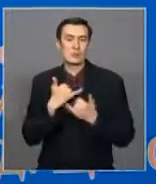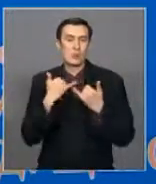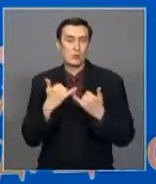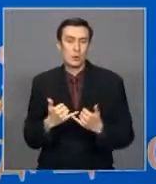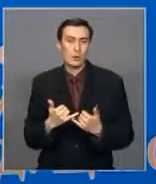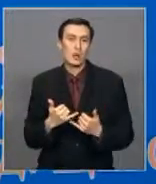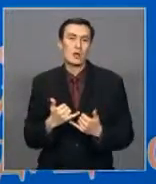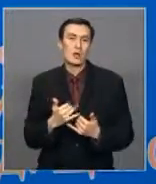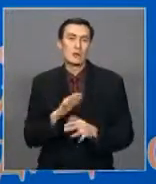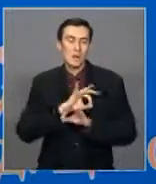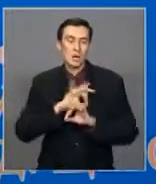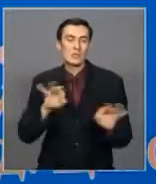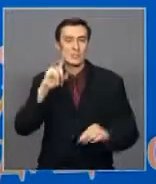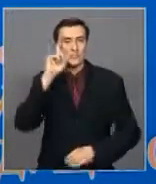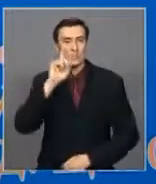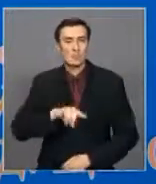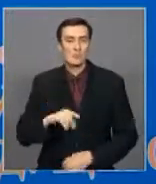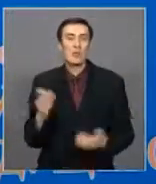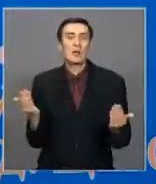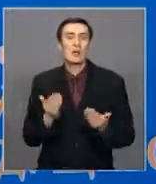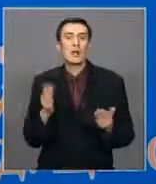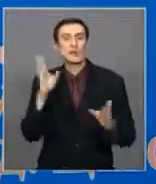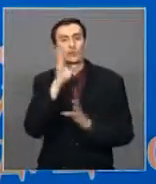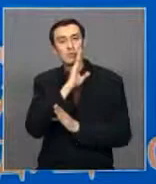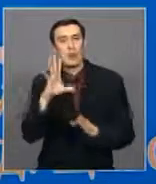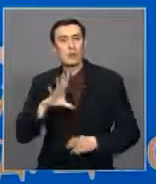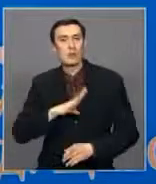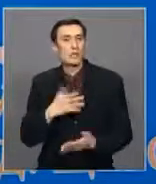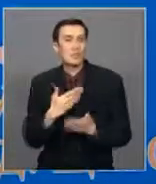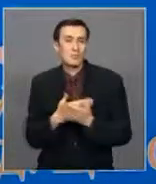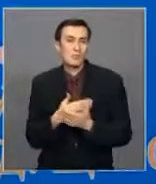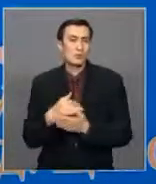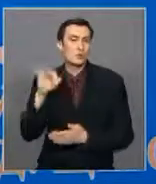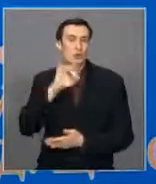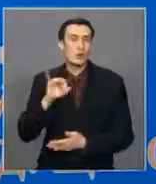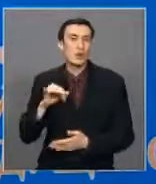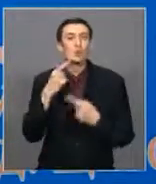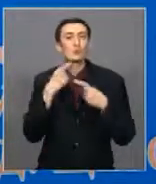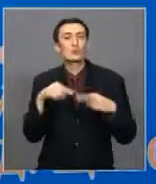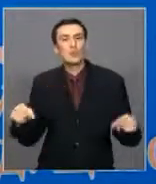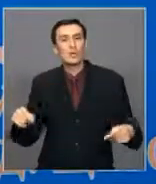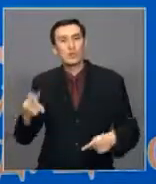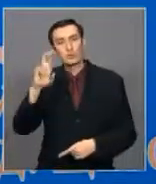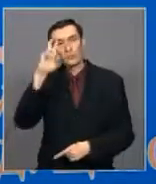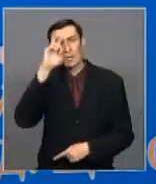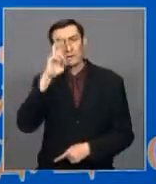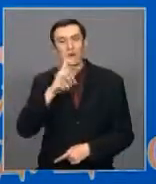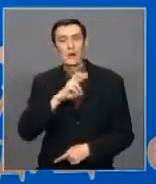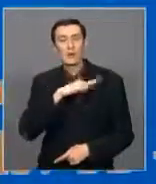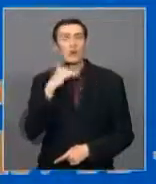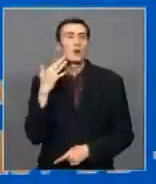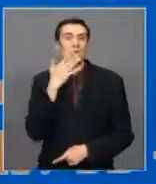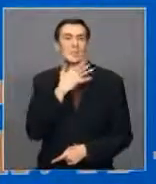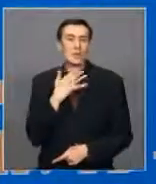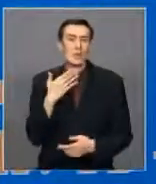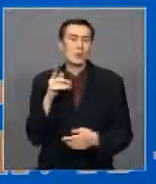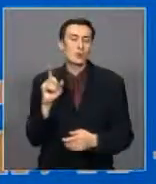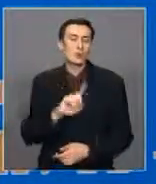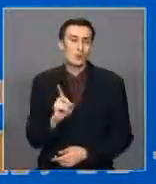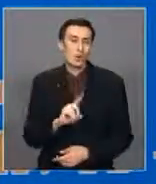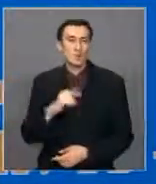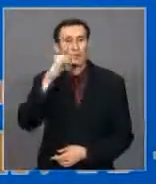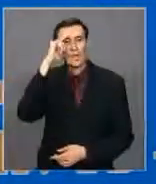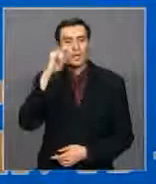потому что мы прекрасно знаем, какая судьба была или есть у многих многонациональных государств мира, а там что,